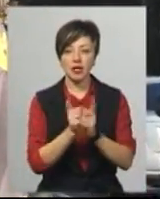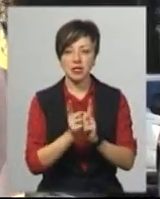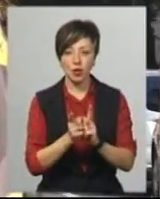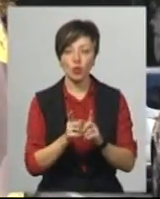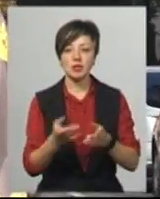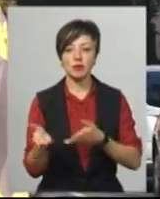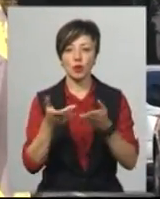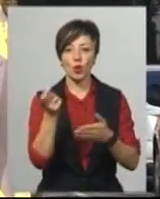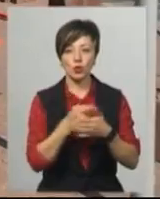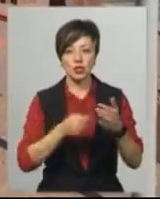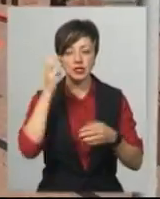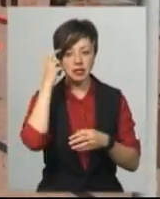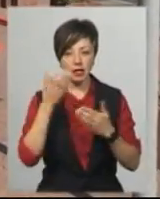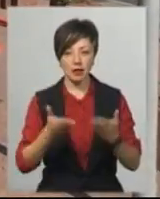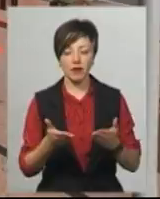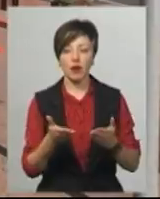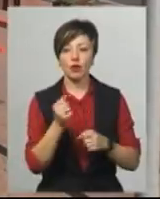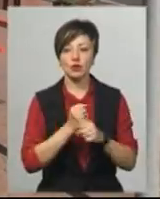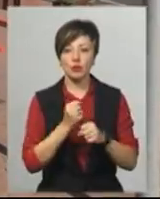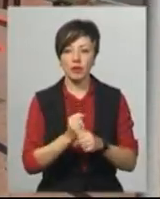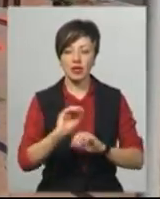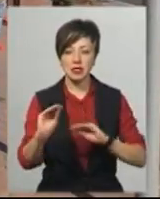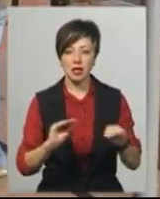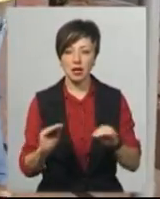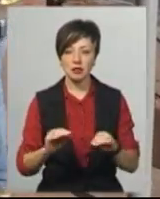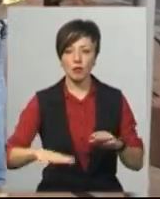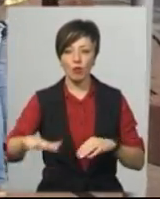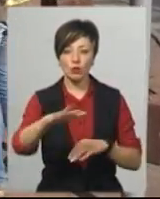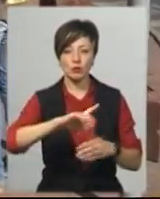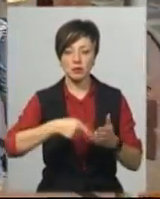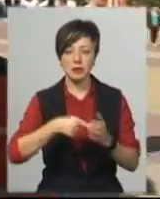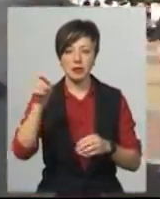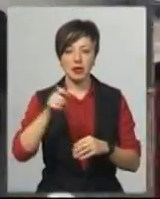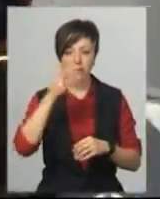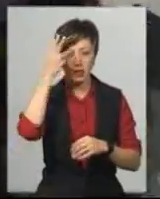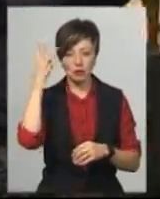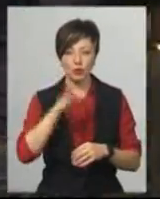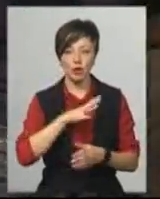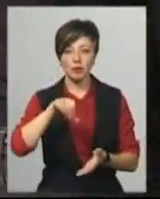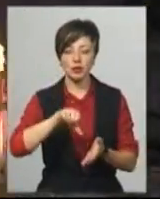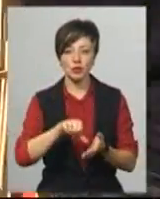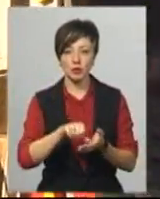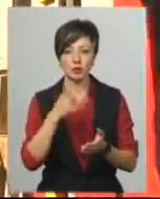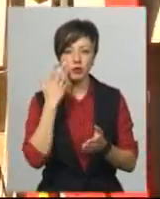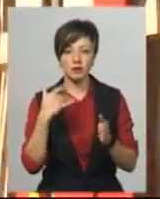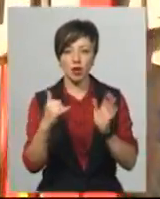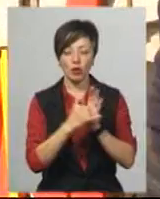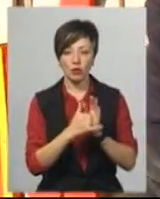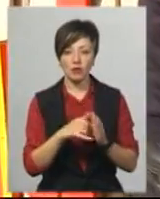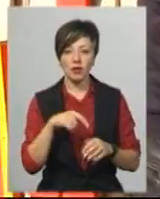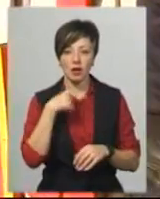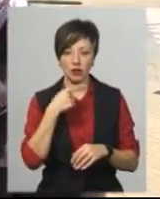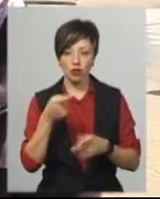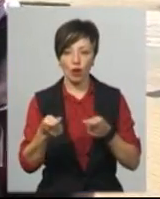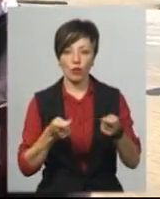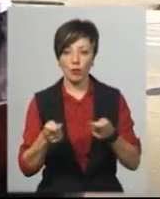запросили художника з Києва Антона Логова, який розробив інсталяції в просторі міста. Він приїхав до Хмельницького, щоб бути присутнім при їх встановленні, каже Вероніка